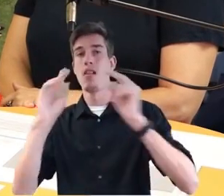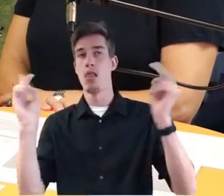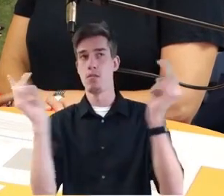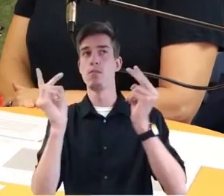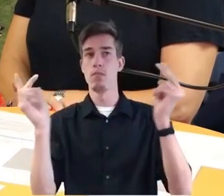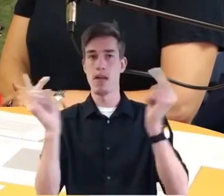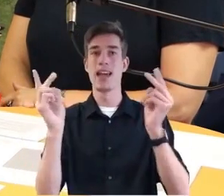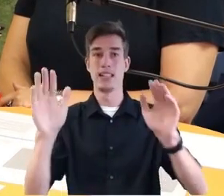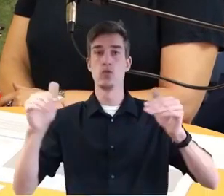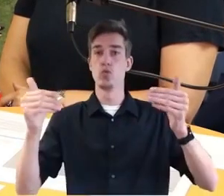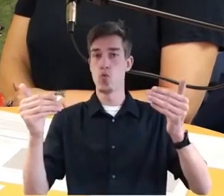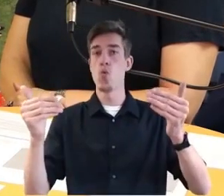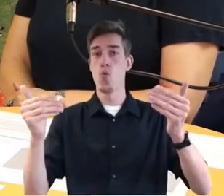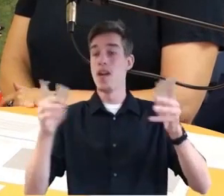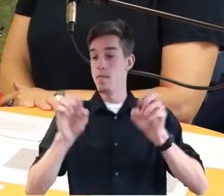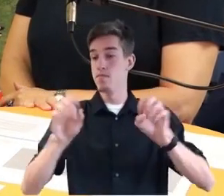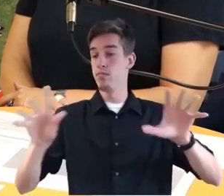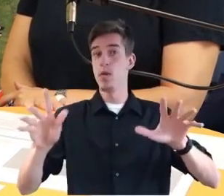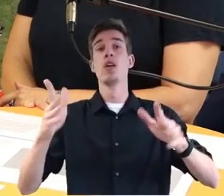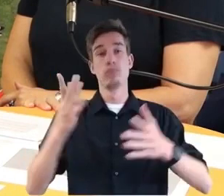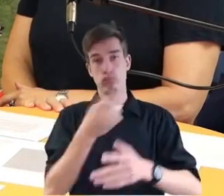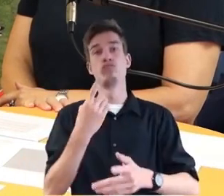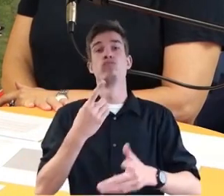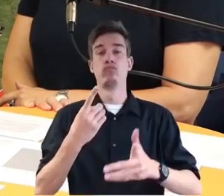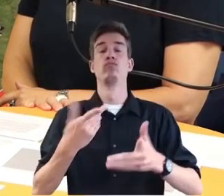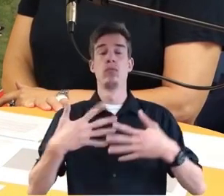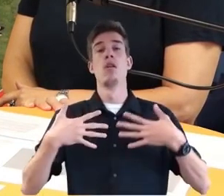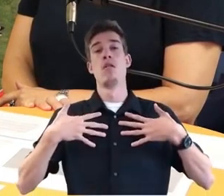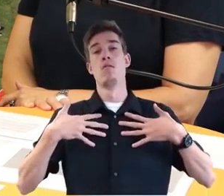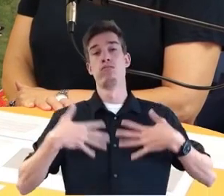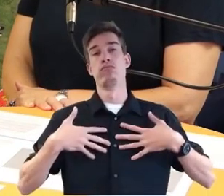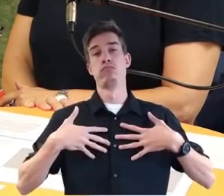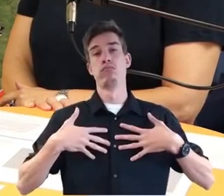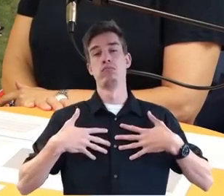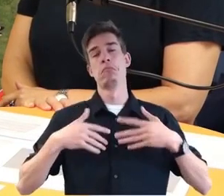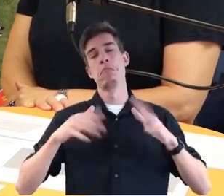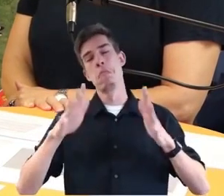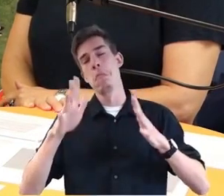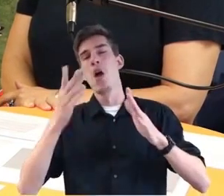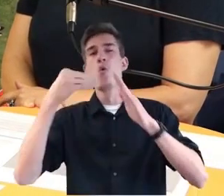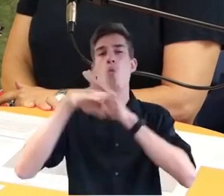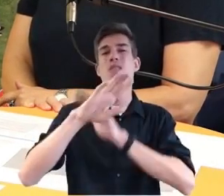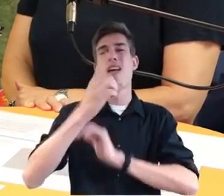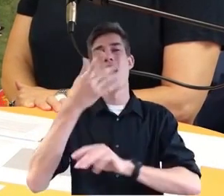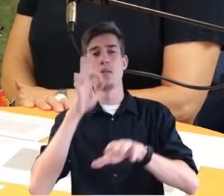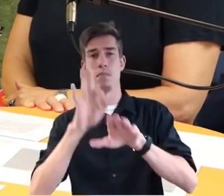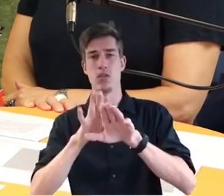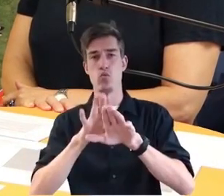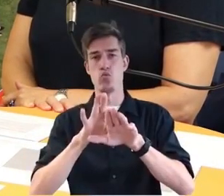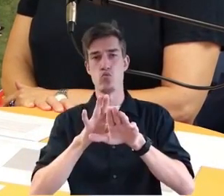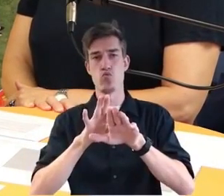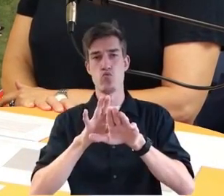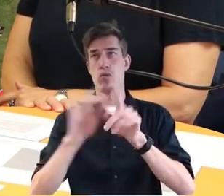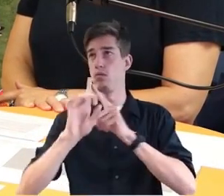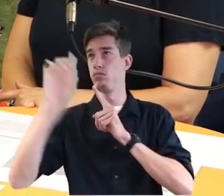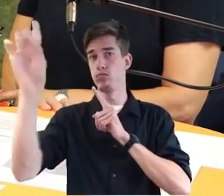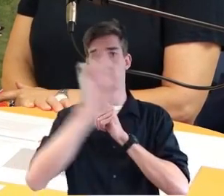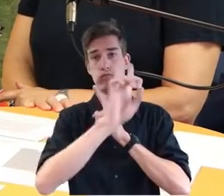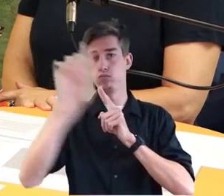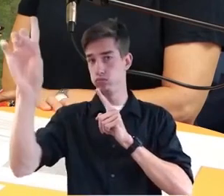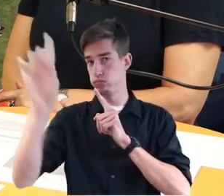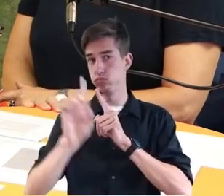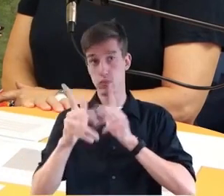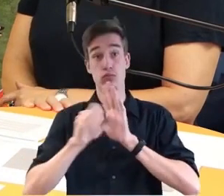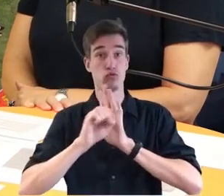bis zu diesem Punkt, wo wir es an die ausschütten, da haben wir es unter Kontrolle, da brauchen wir unter einer Minute. Und der Rest der Zeit, den wir nicht